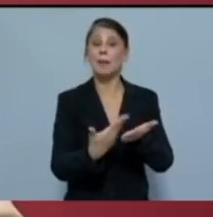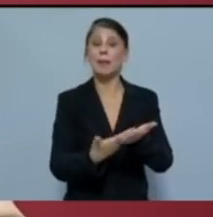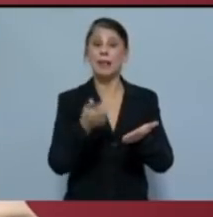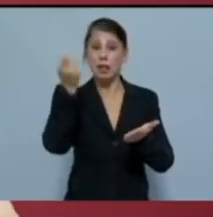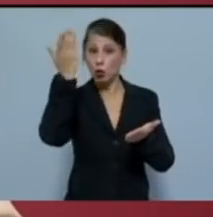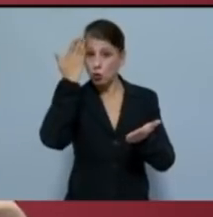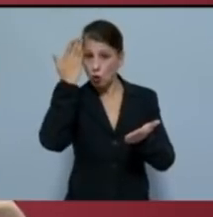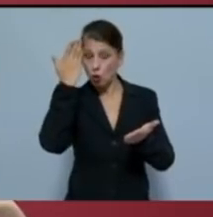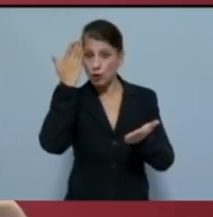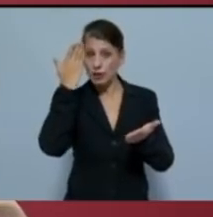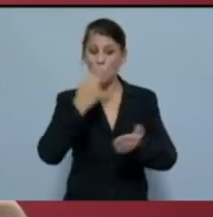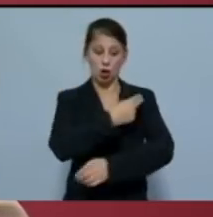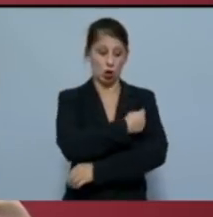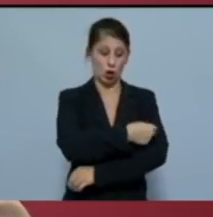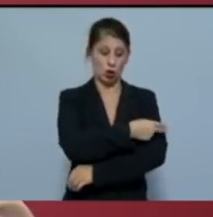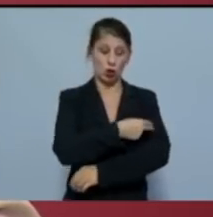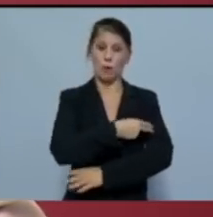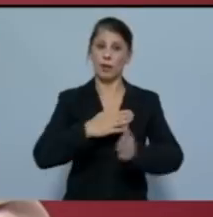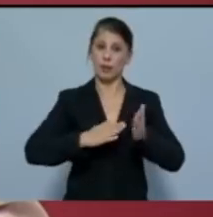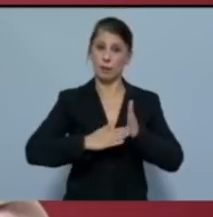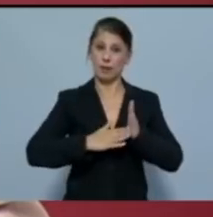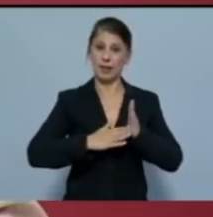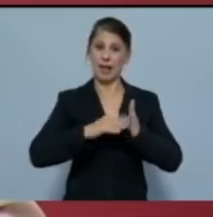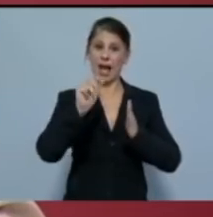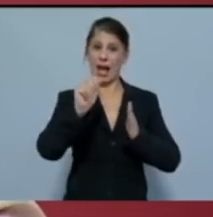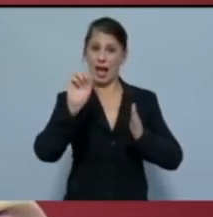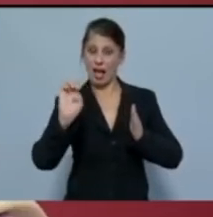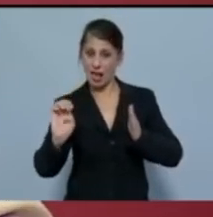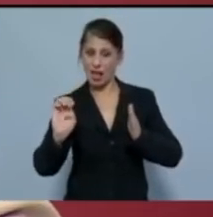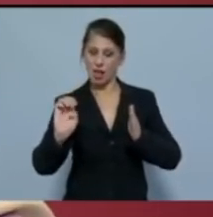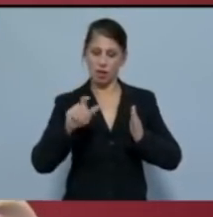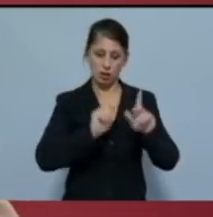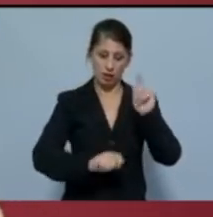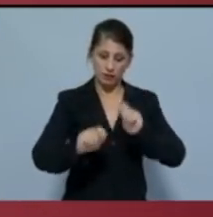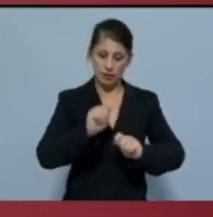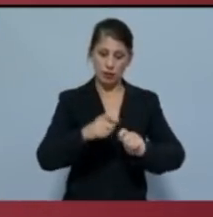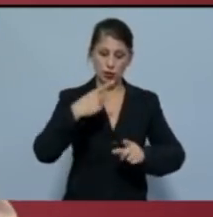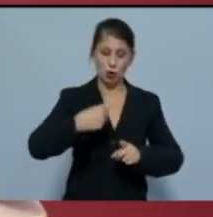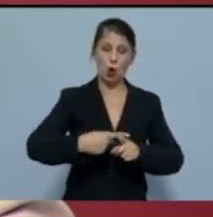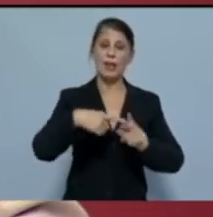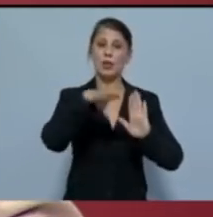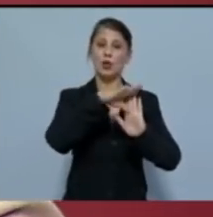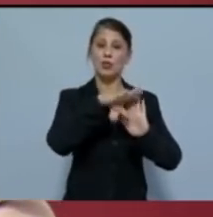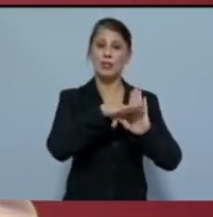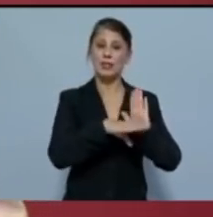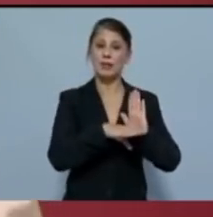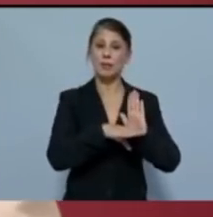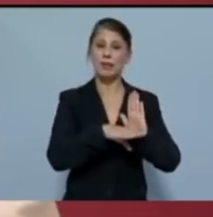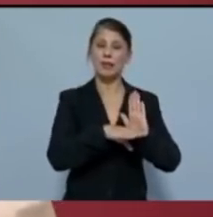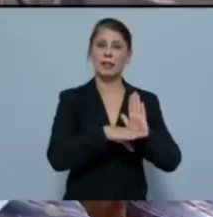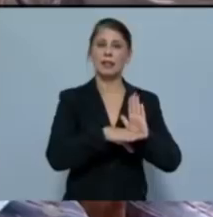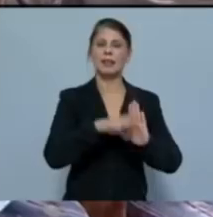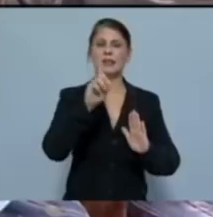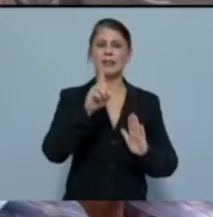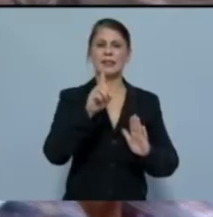κοστολόγησης νοσοκομιακών υπηρεσιών ΑΕ να αναπτύξει το ελληνικό σύστημα DRG